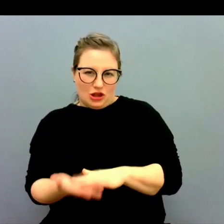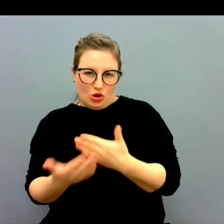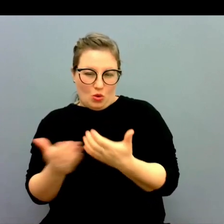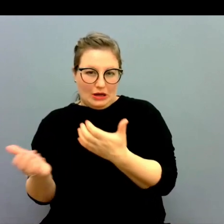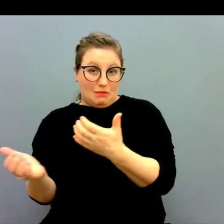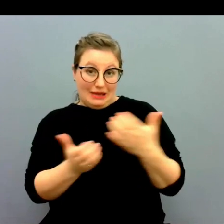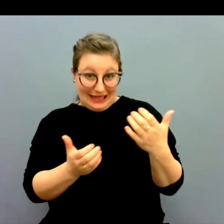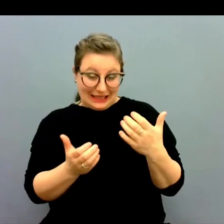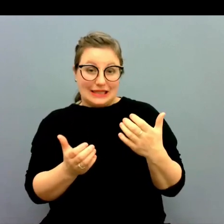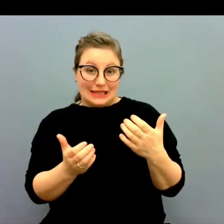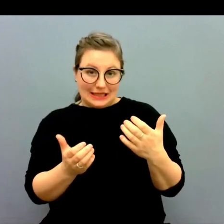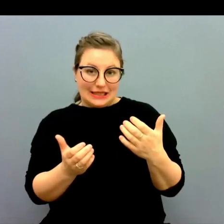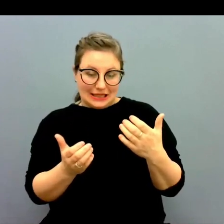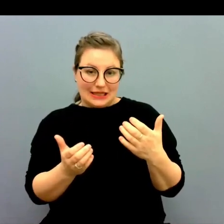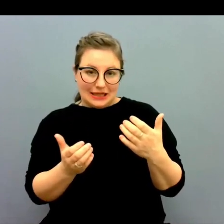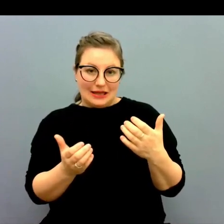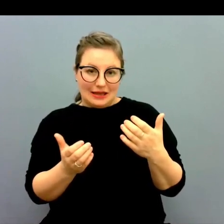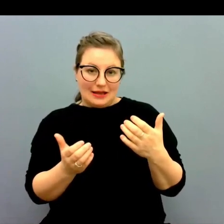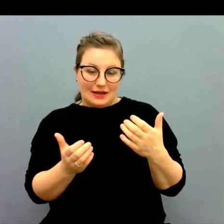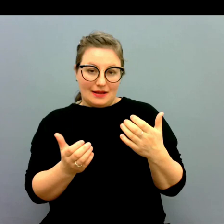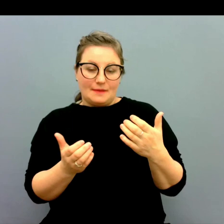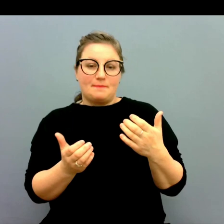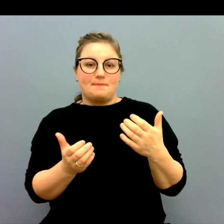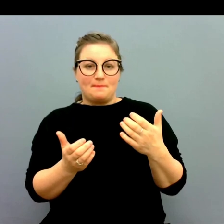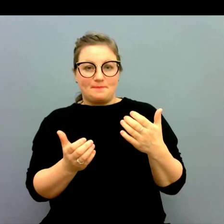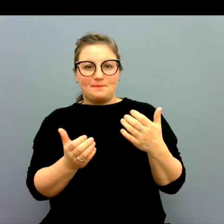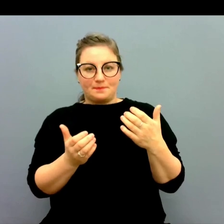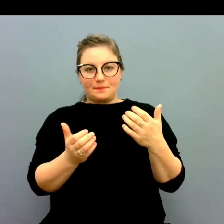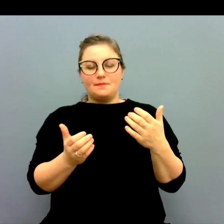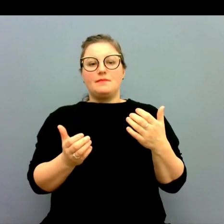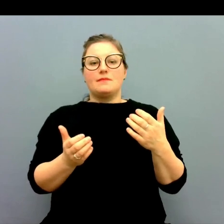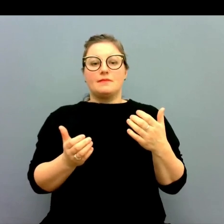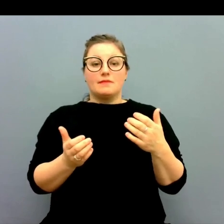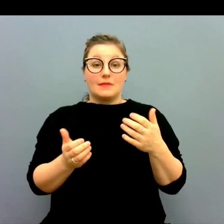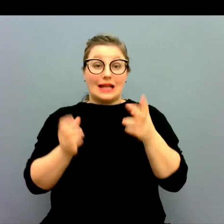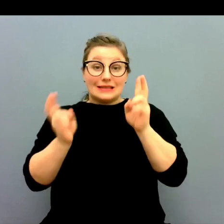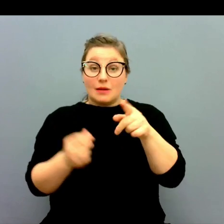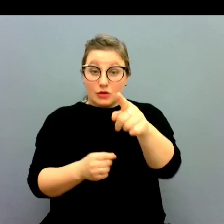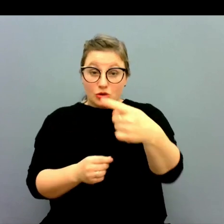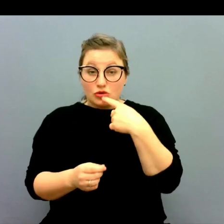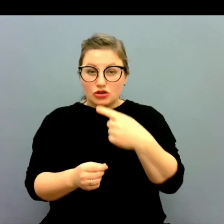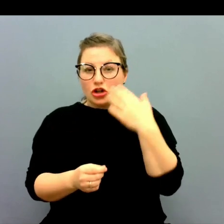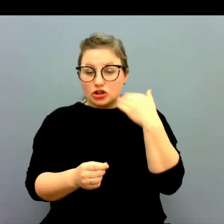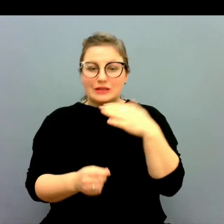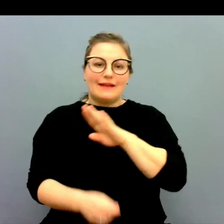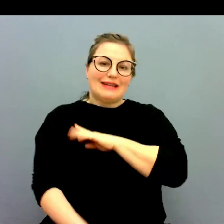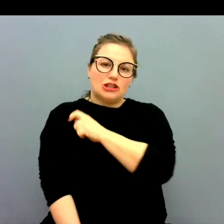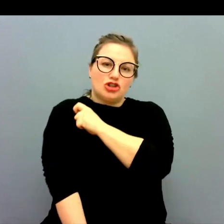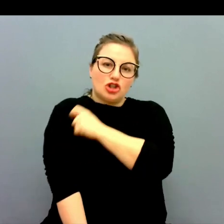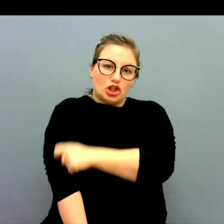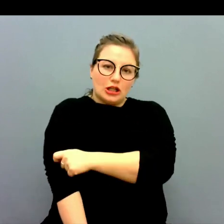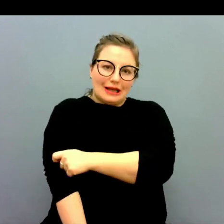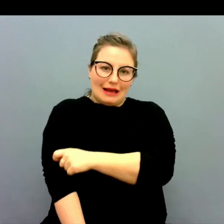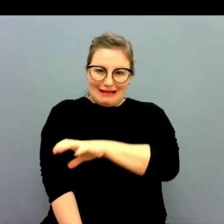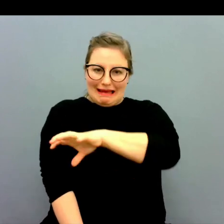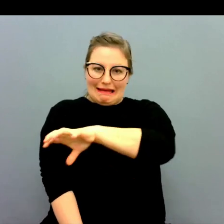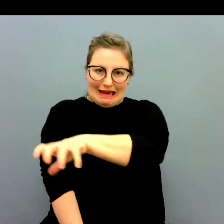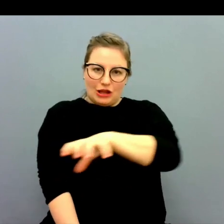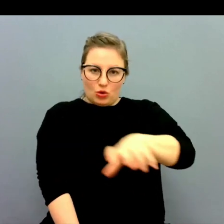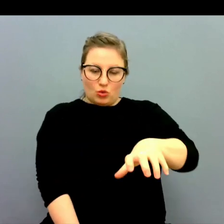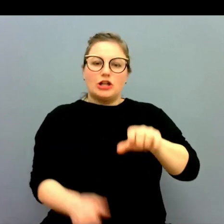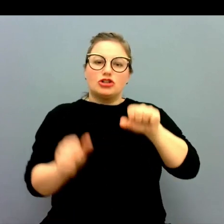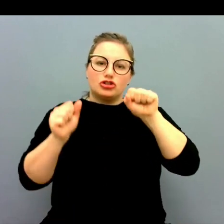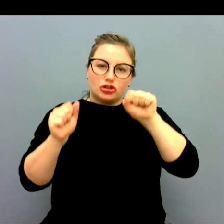tolkbrist. Och det är ju så att som du också sa, det finns en skyldighet hos